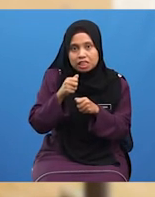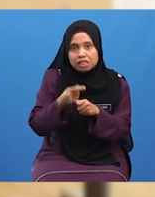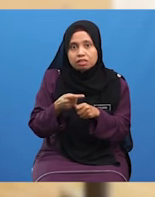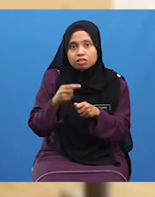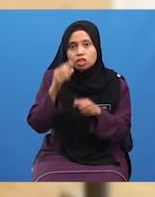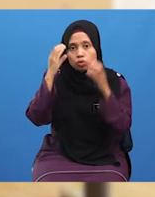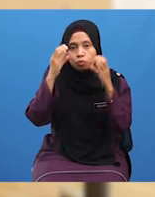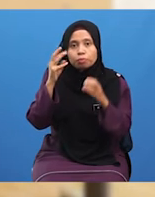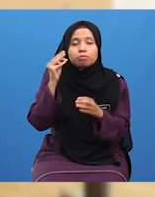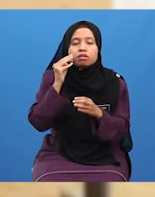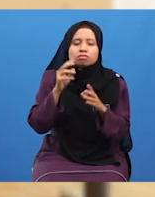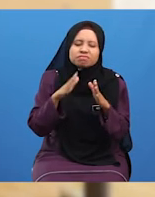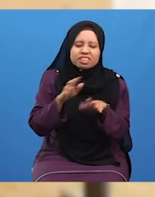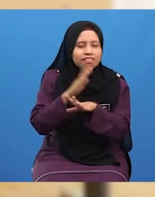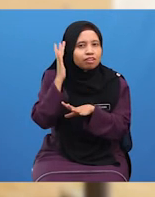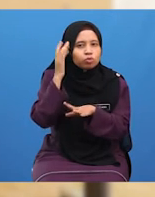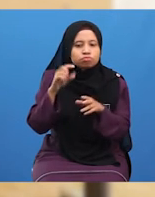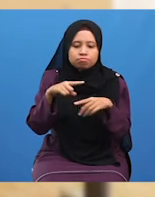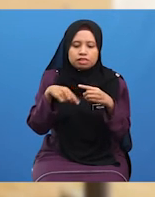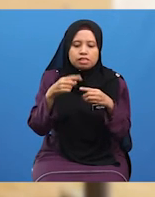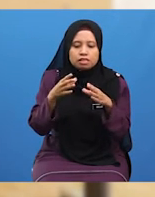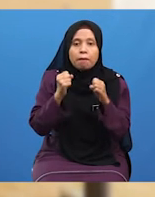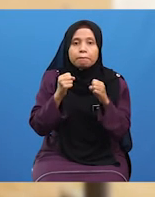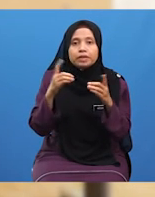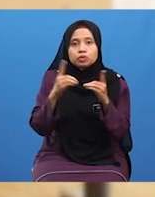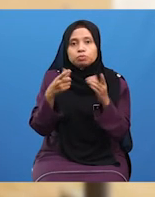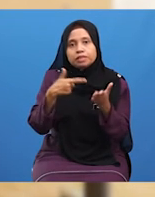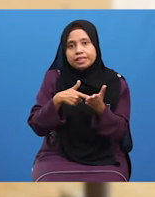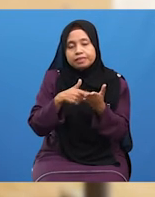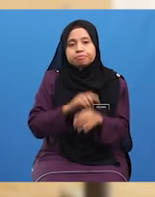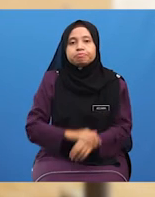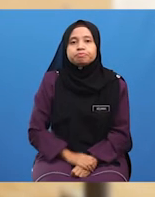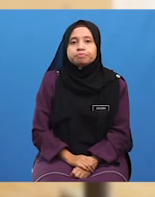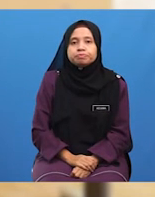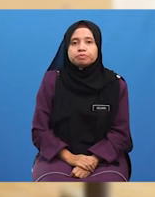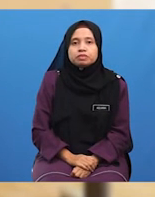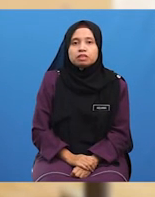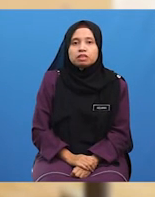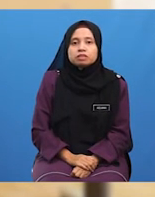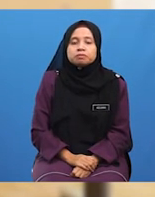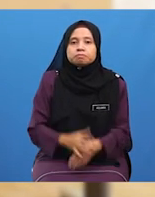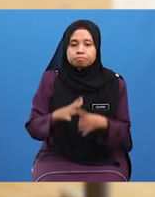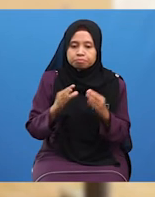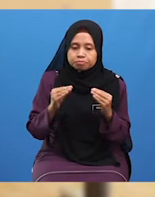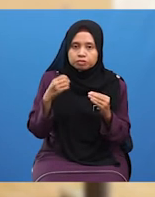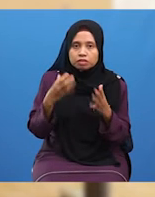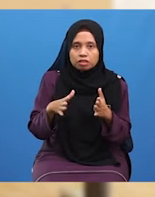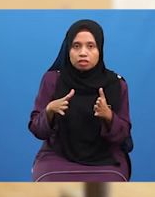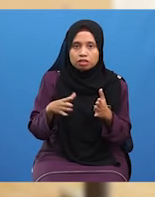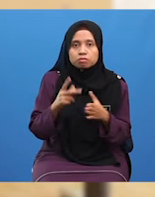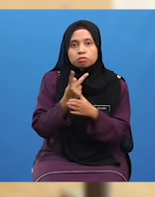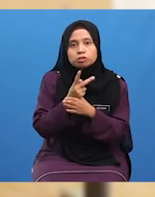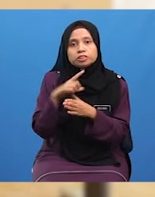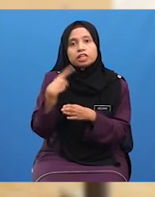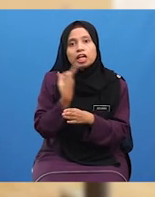Gerangan Bilakah Dapat Bertemu Lagi Sekian Sahaja Perkongsian Pembelajaran Kita